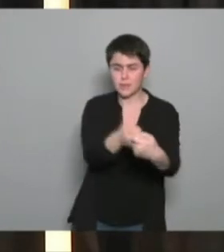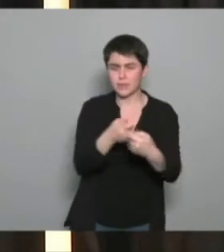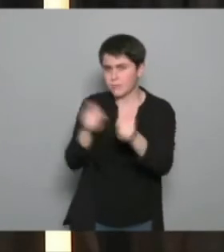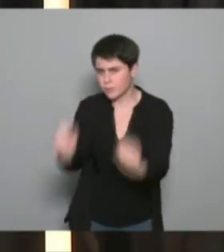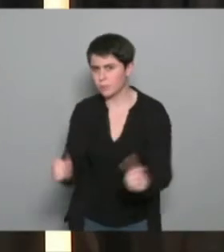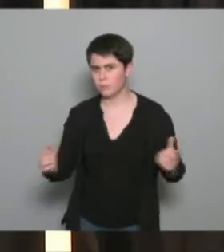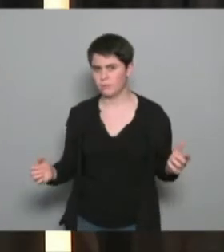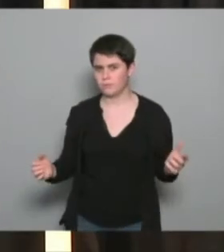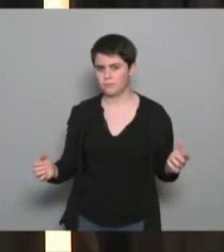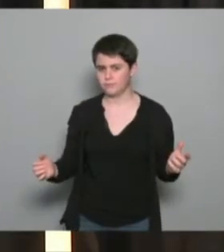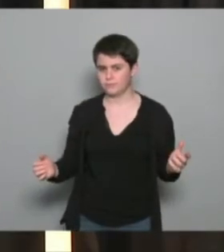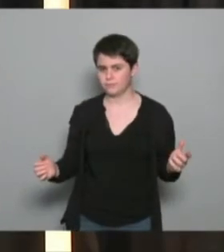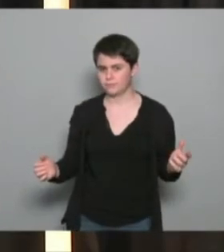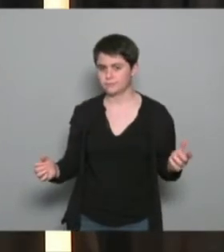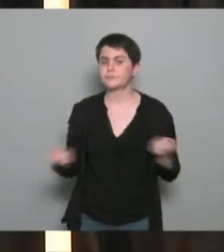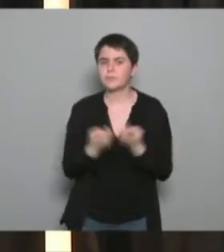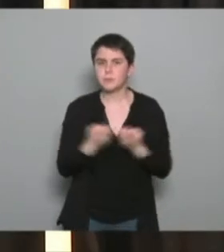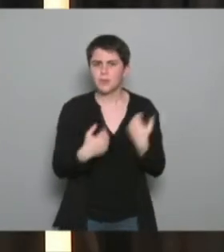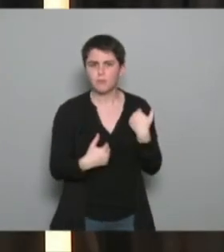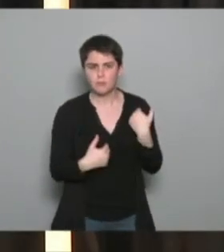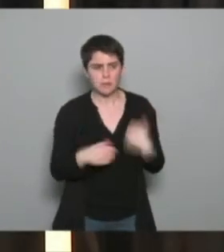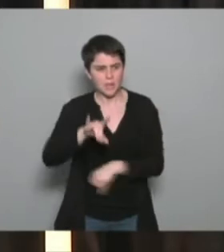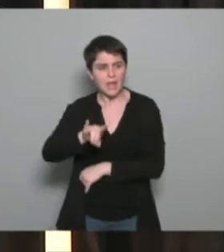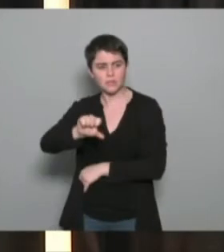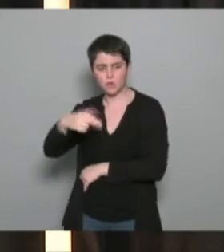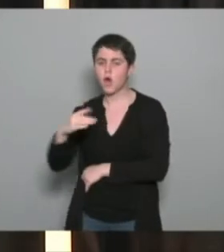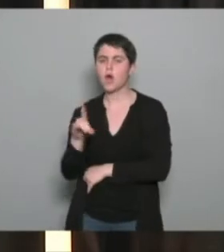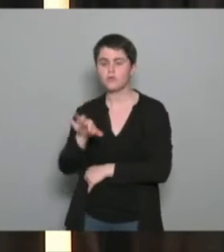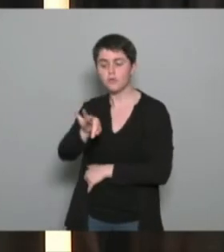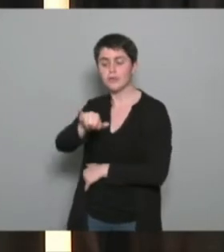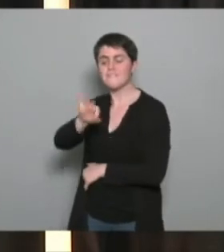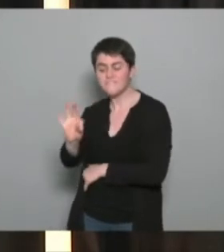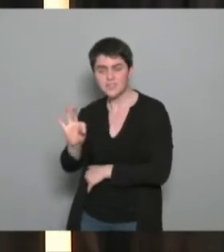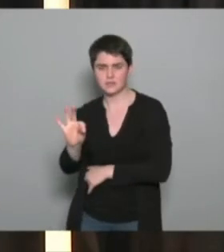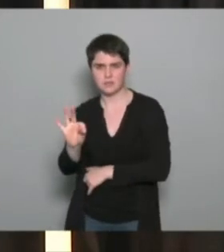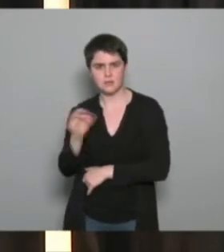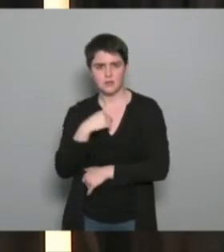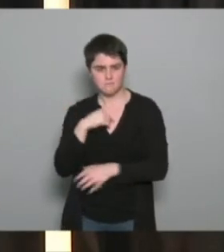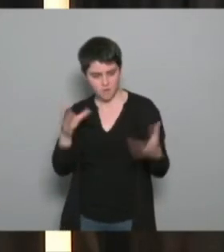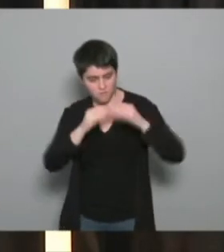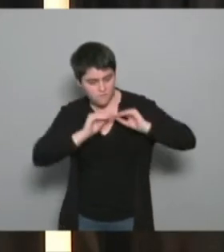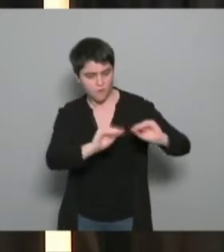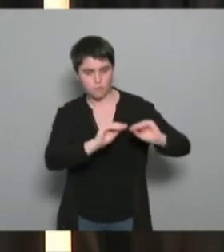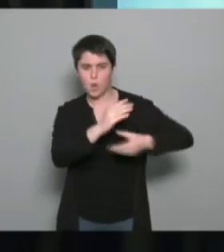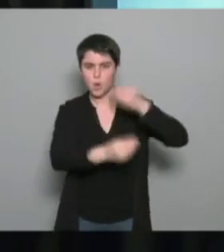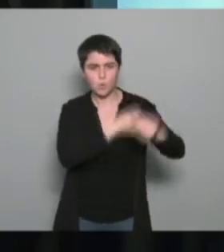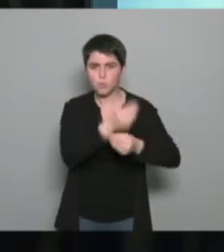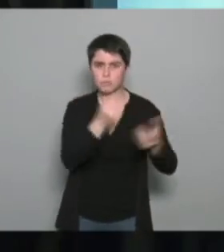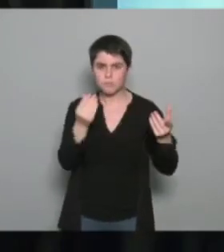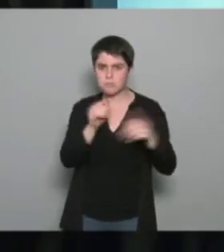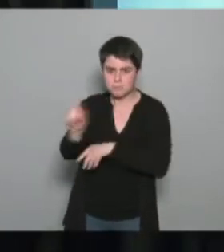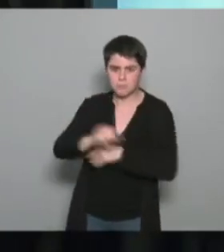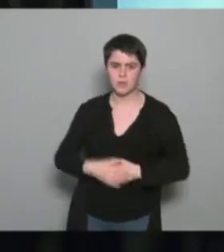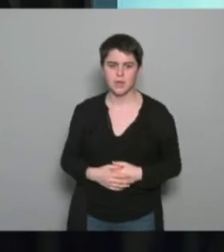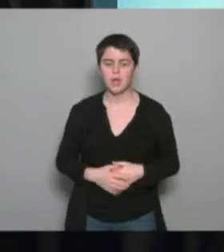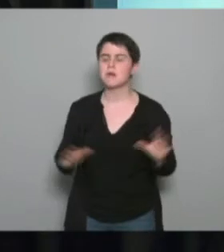est-ce que je forme à du on-fit je vais caricaturer ou est-ce que je forme à autre chose c'est ça la difficulté quelle que soit la discipline